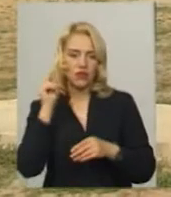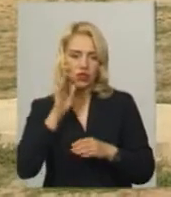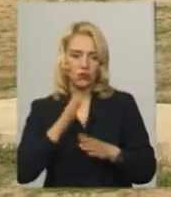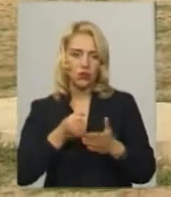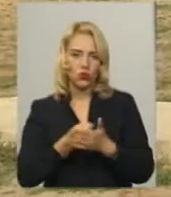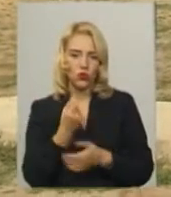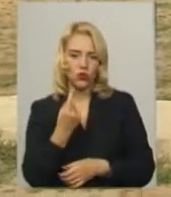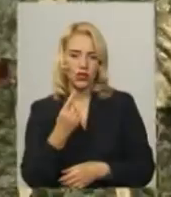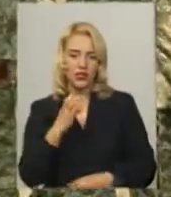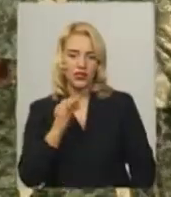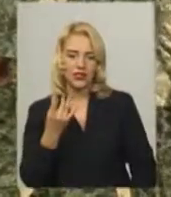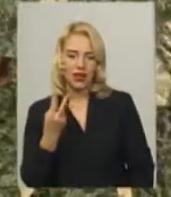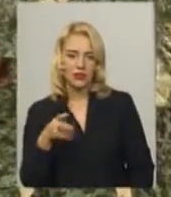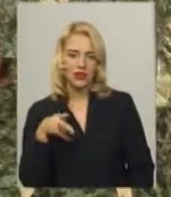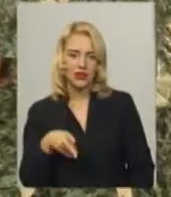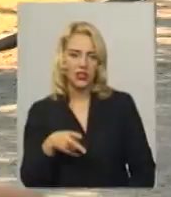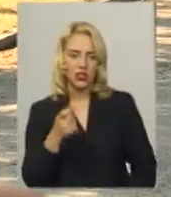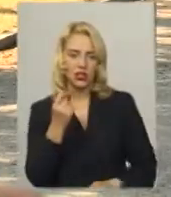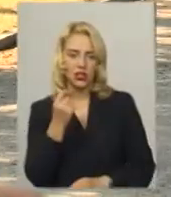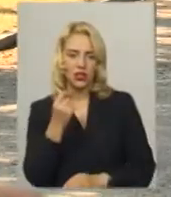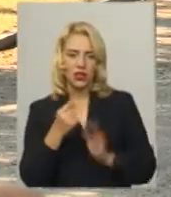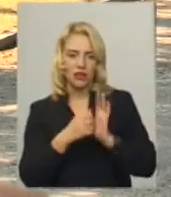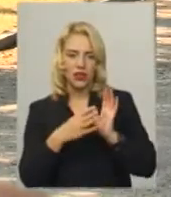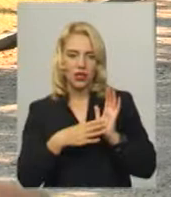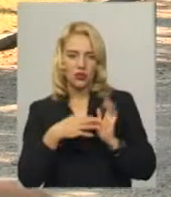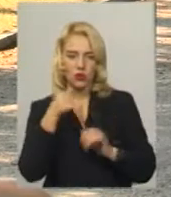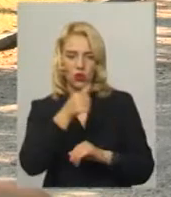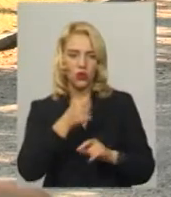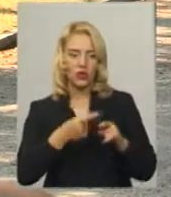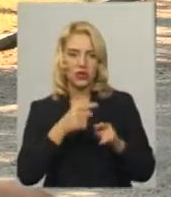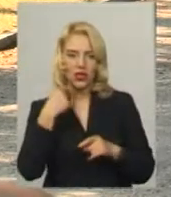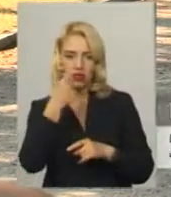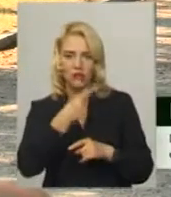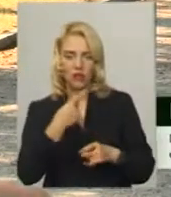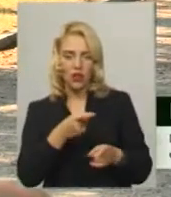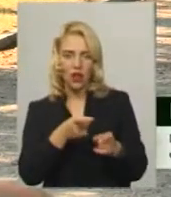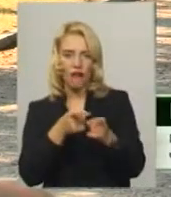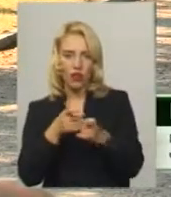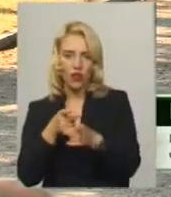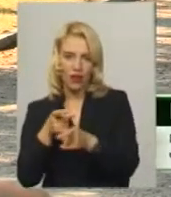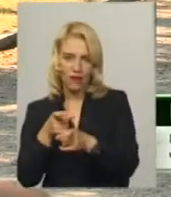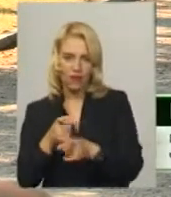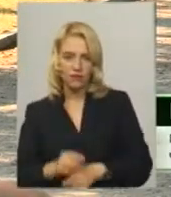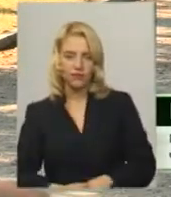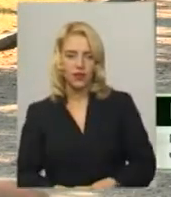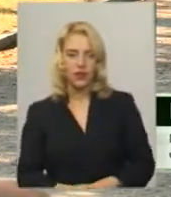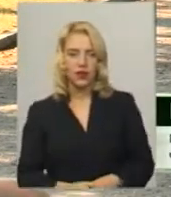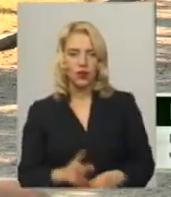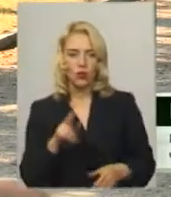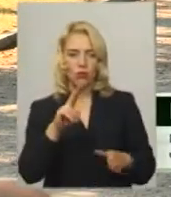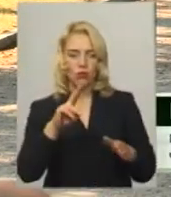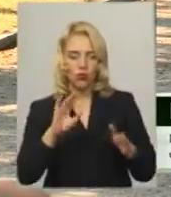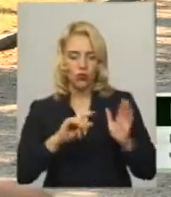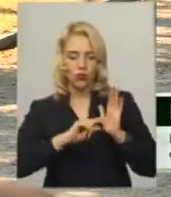серпня 2019 року. Це у нас індивідуальна вогнева, по точкам